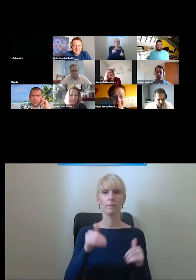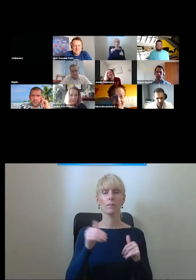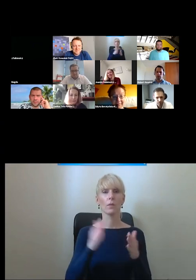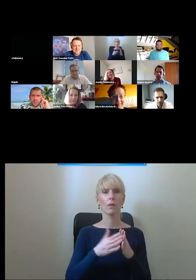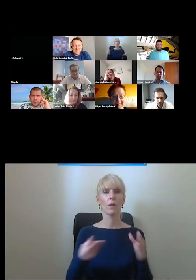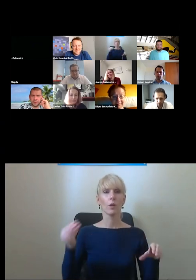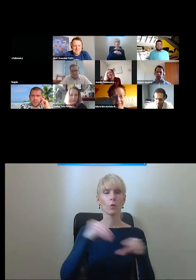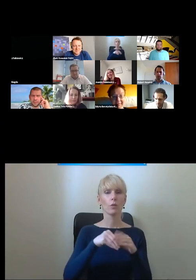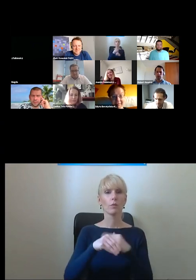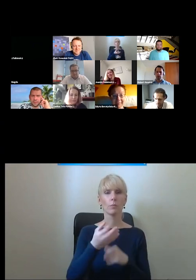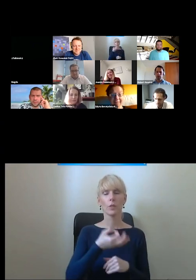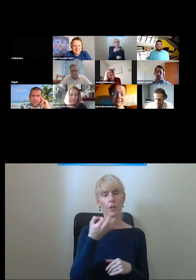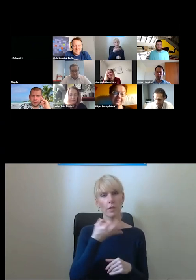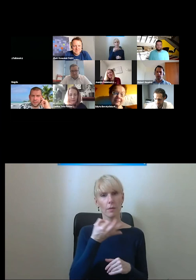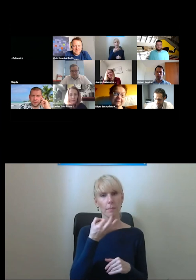przysługując się Waszym wypowiedziom